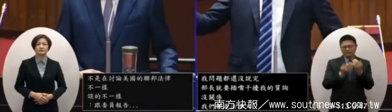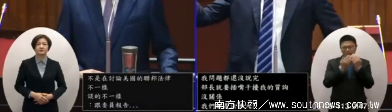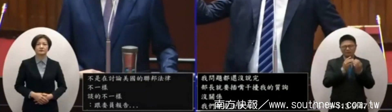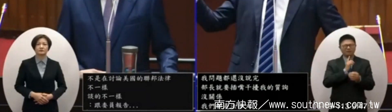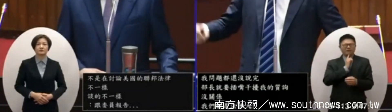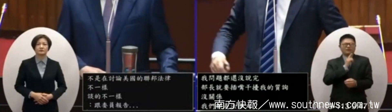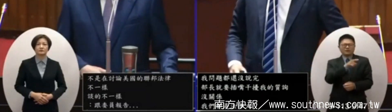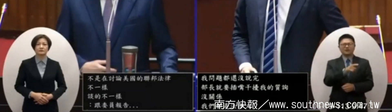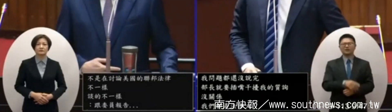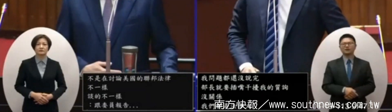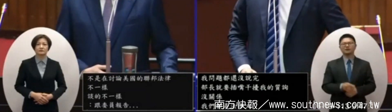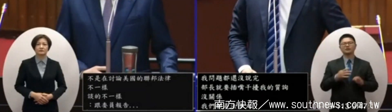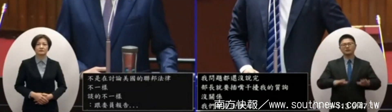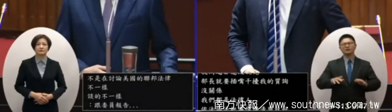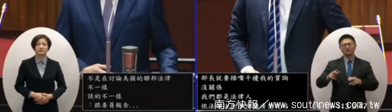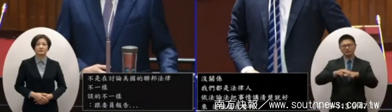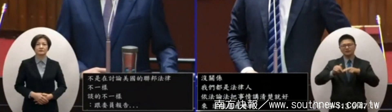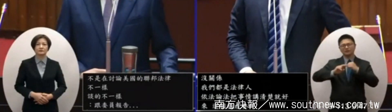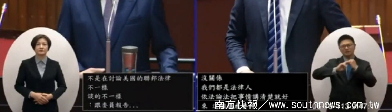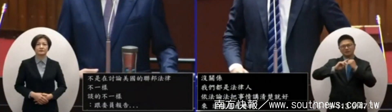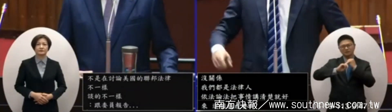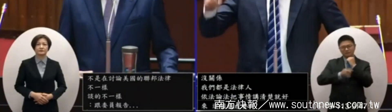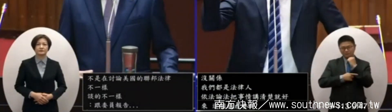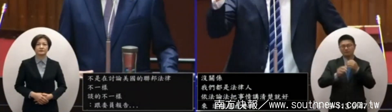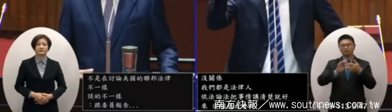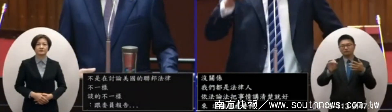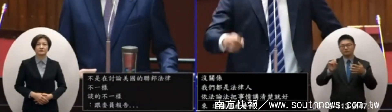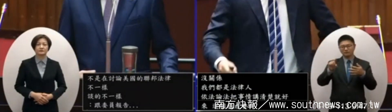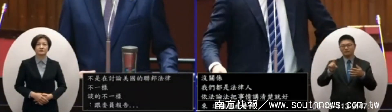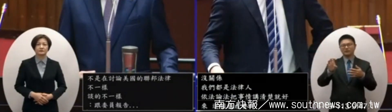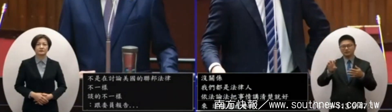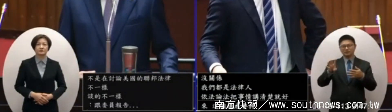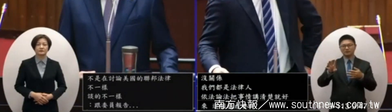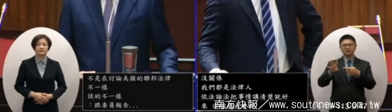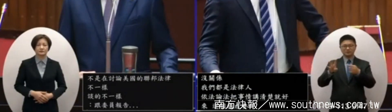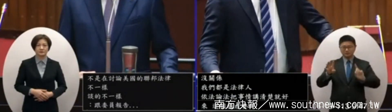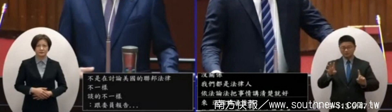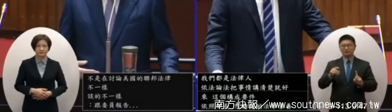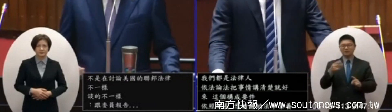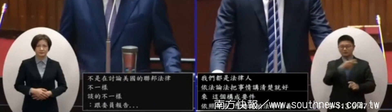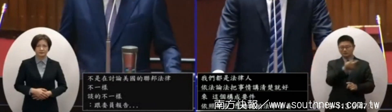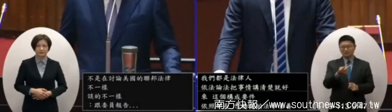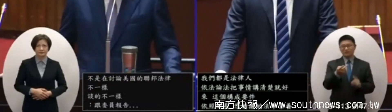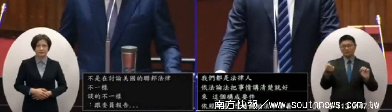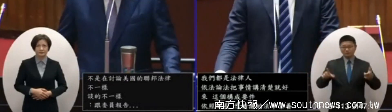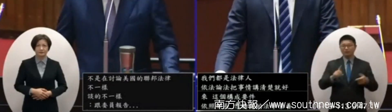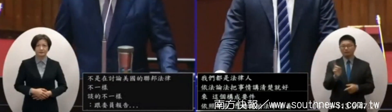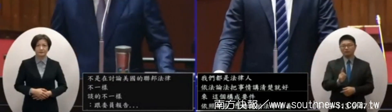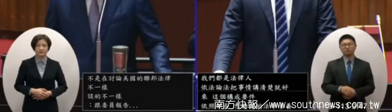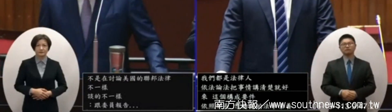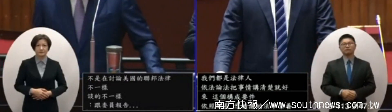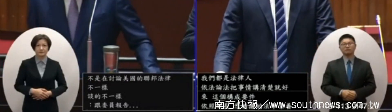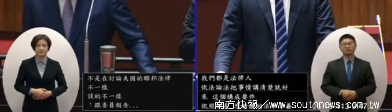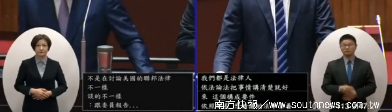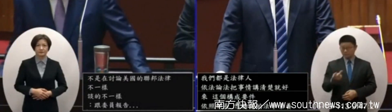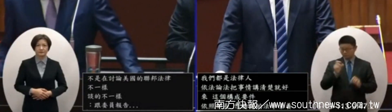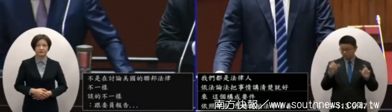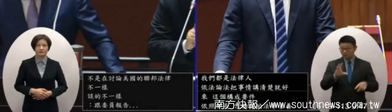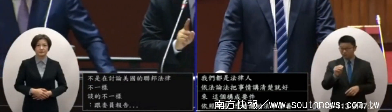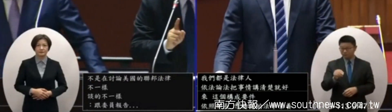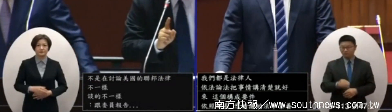一下跟我們所通過的刑法144條之一哪裡不一樣請說明哪裡不一樣